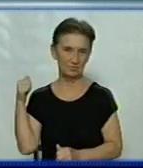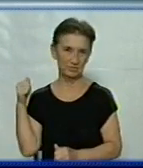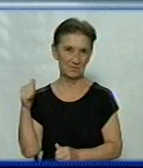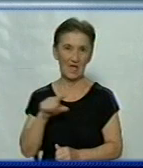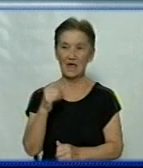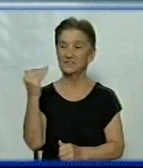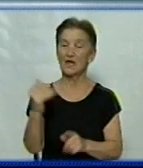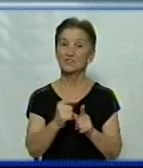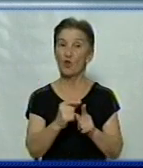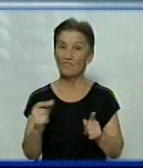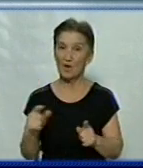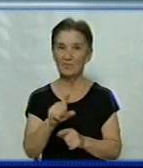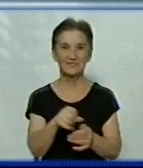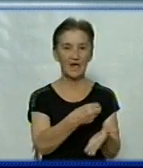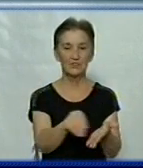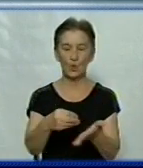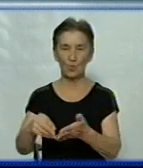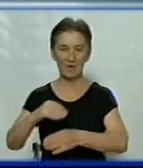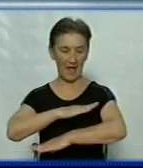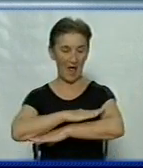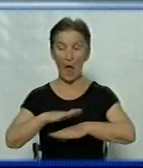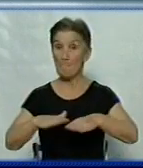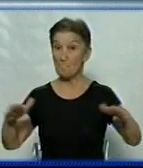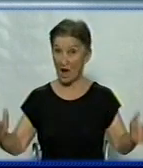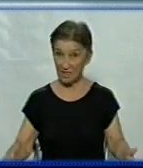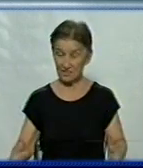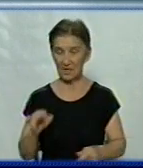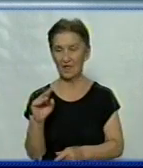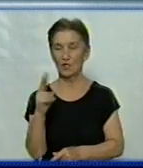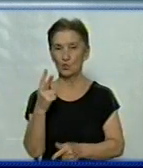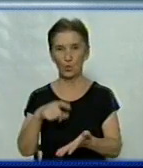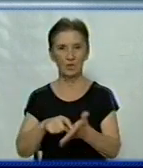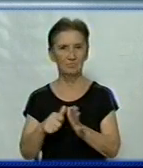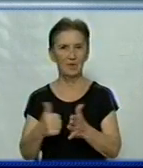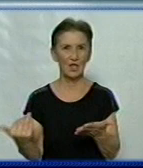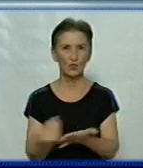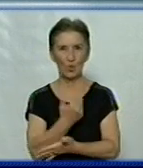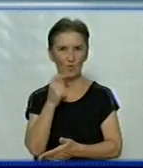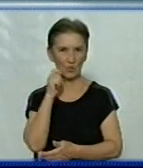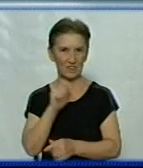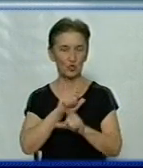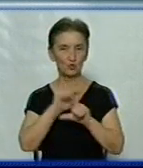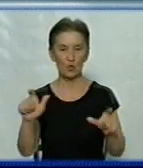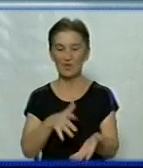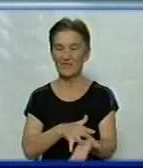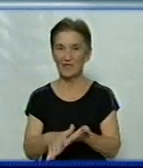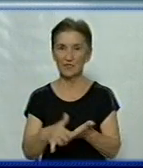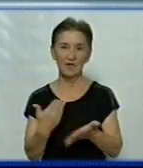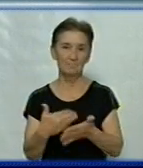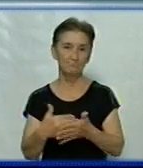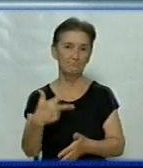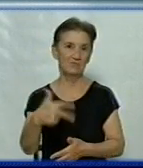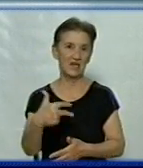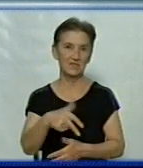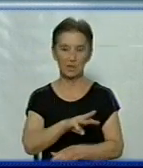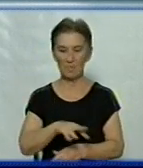За словами Лідії Шатної, для закупівлі парт та матеріалів для учнів другого набору нової української школи цьогоріч витратили майже 30